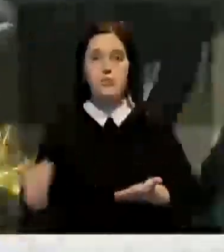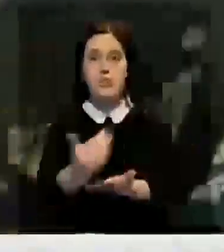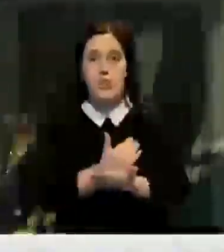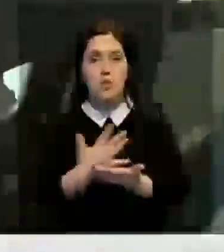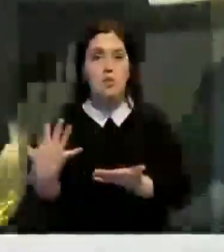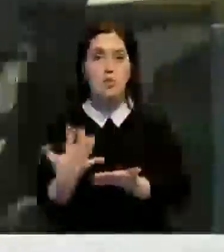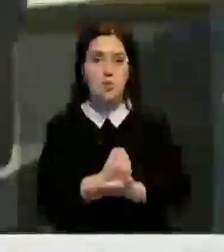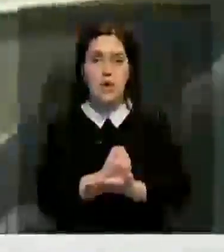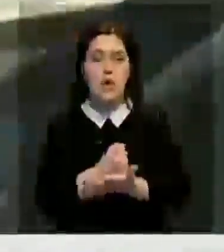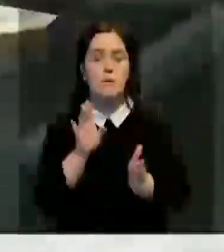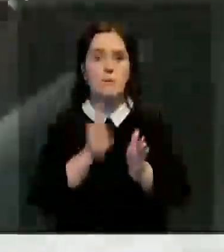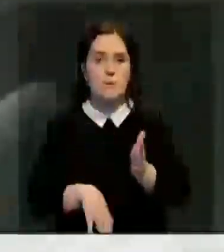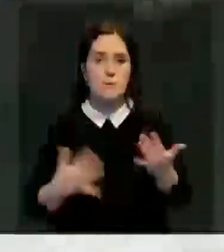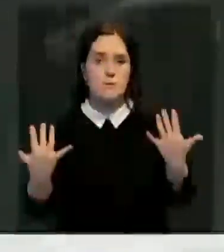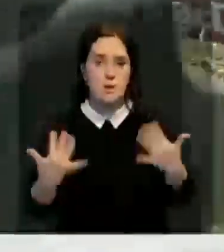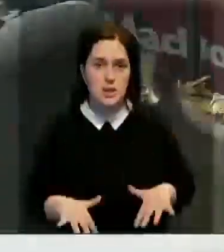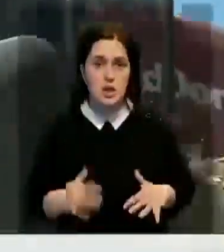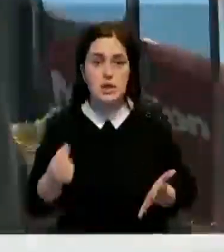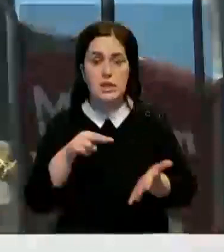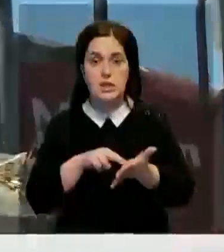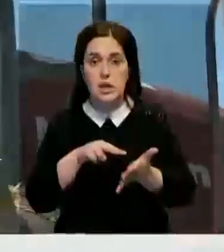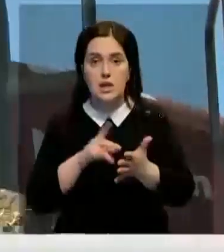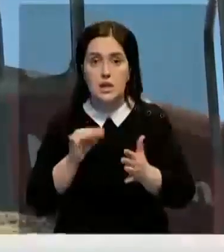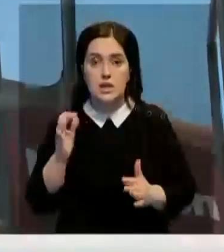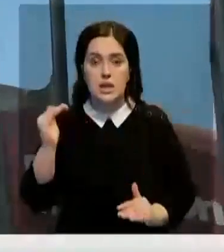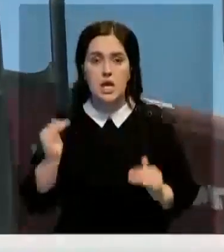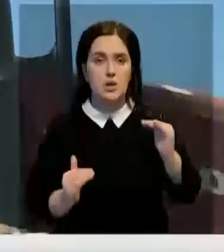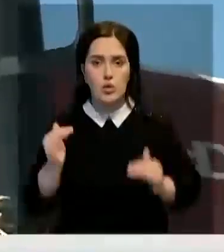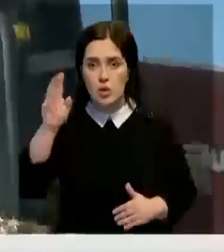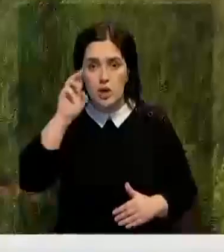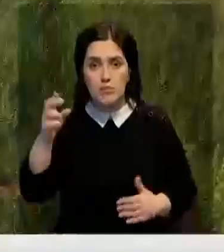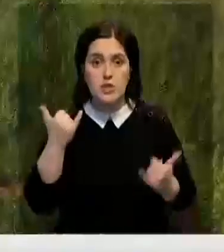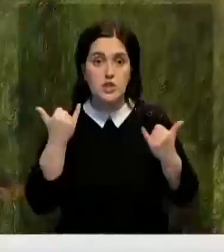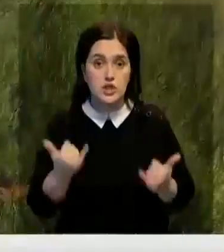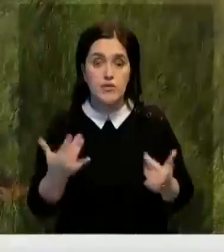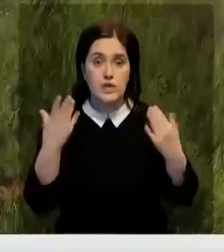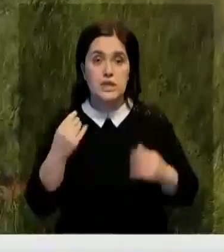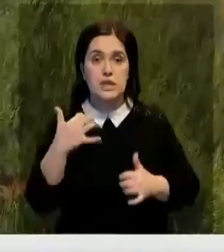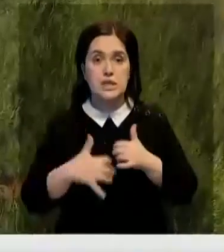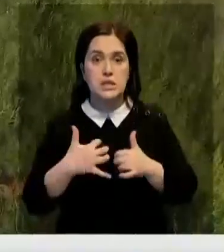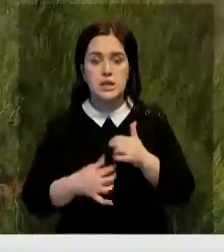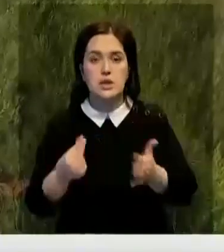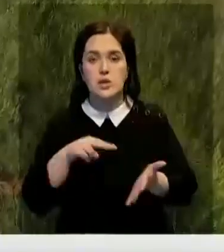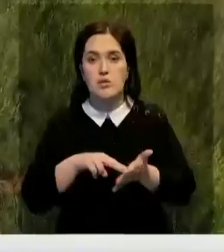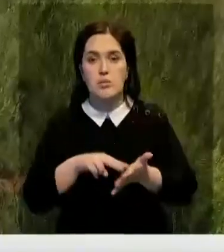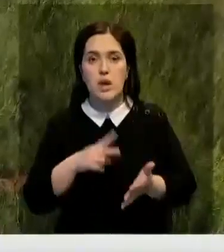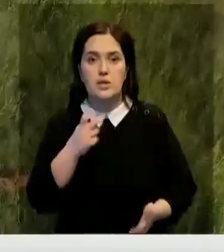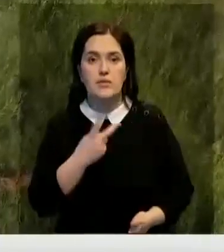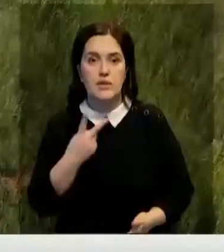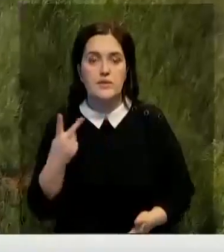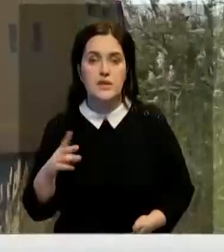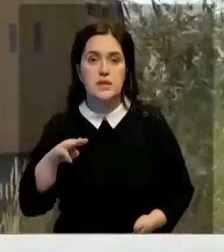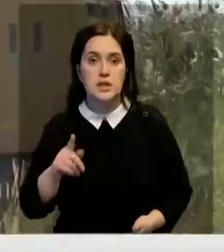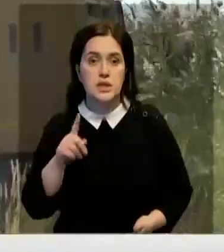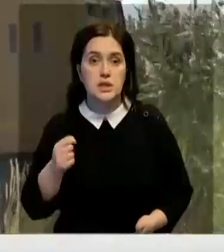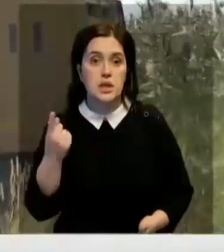мерам урожай удалось собрать без потерь. Отмечу, цена на рис регулируется государством и на сегодняшний день средняя стоимость составляет